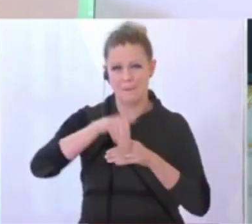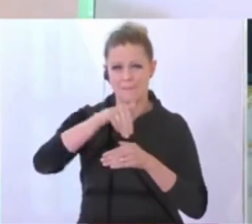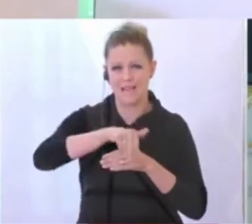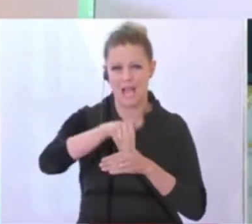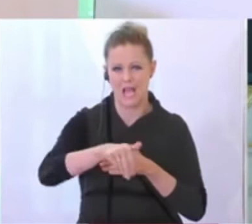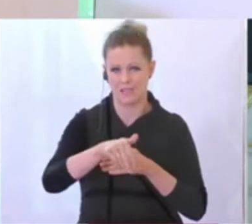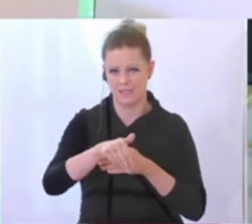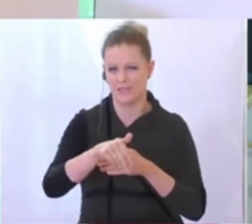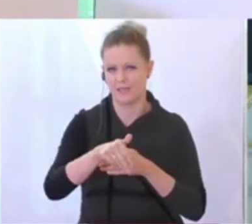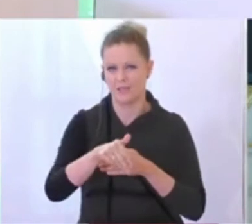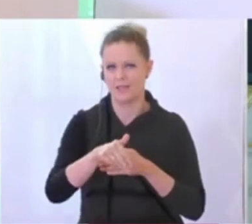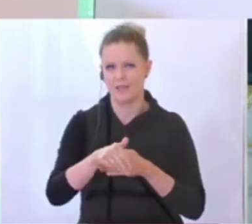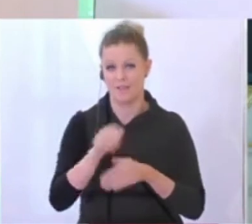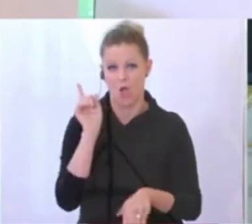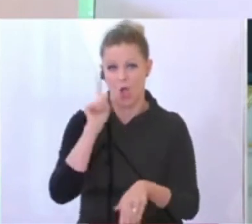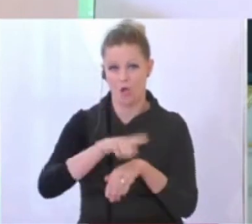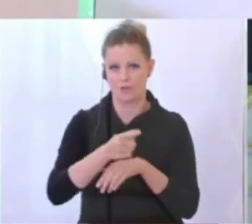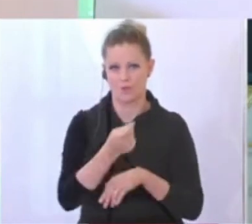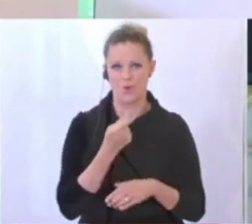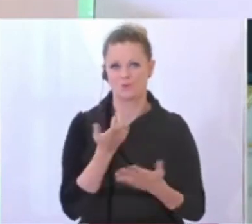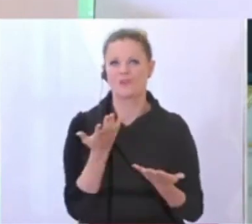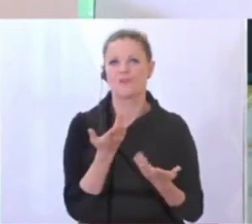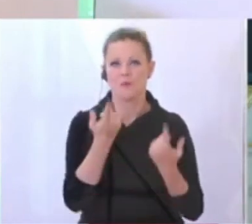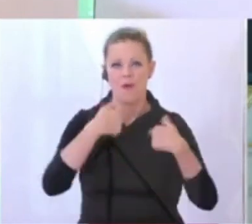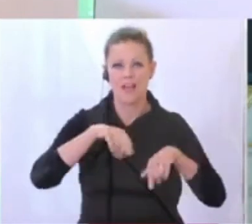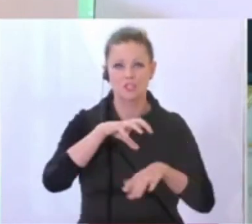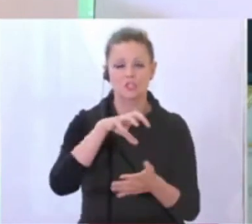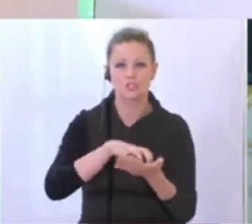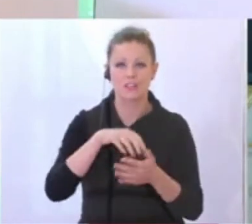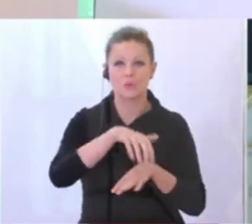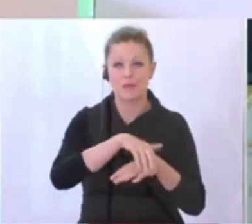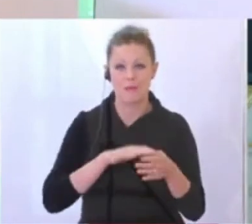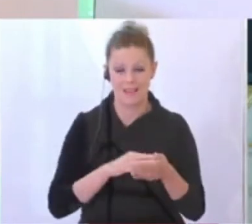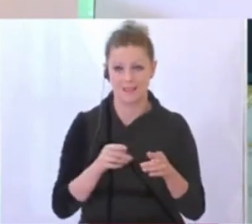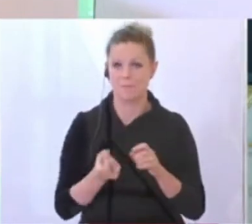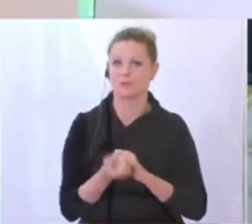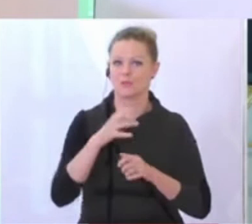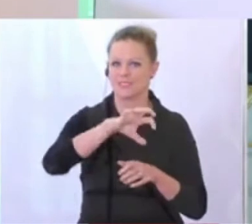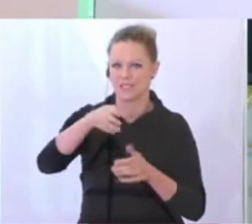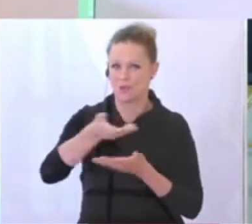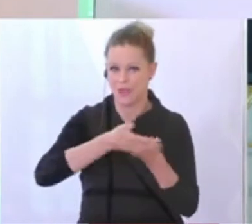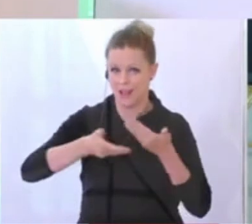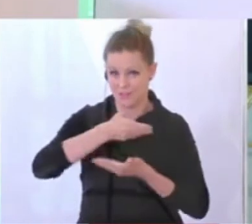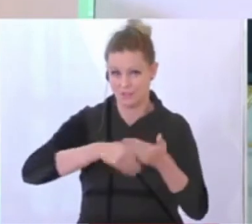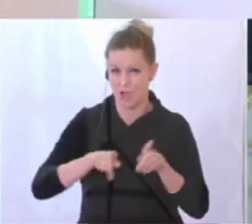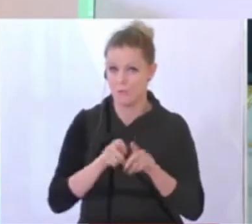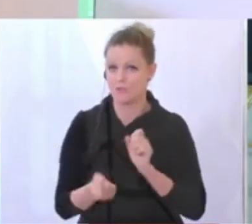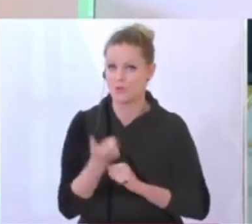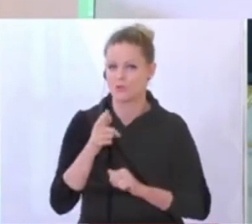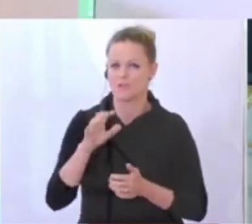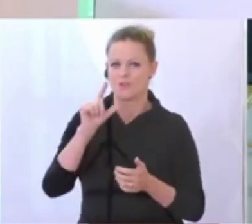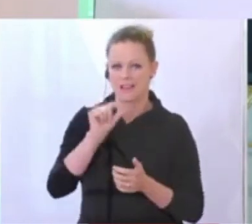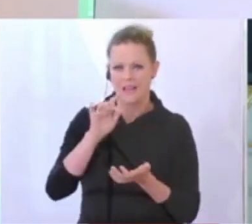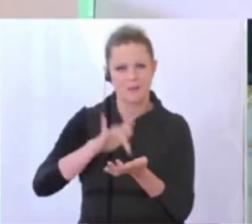werden beauftragt von Städten und Gemeinden, insbesondere auch in der Regionalwirtschaft, ist besonders für Klein- und